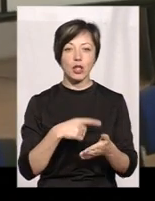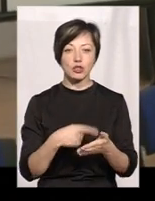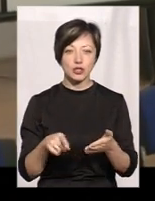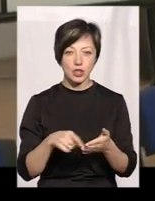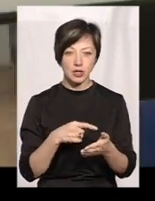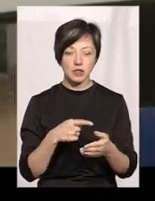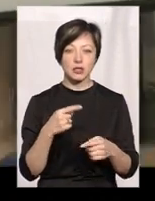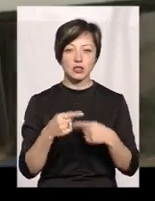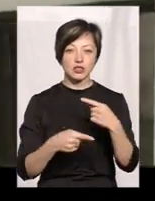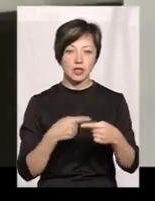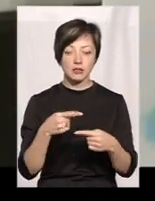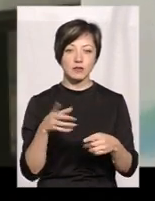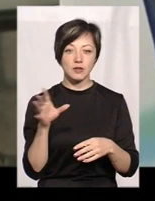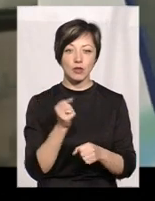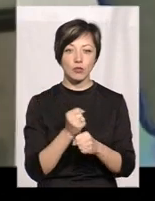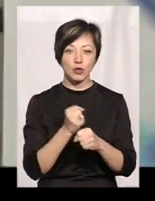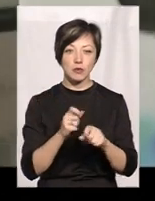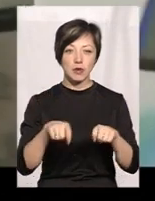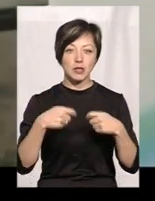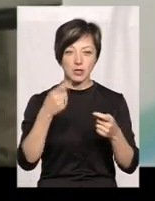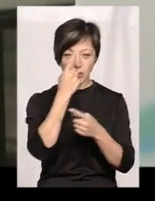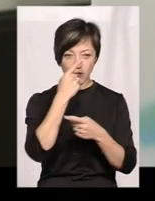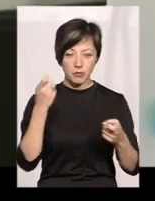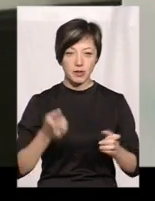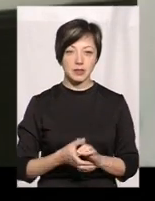Власне, через нього йде вся робота і передача інформації.